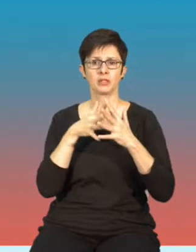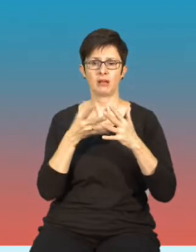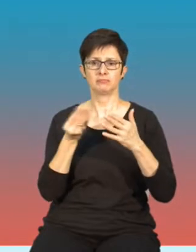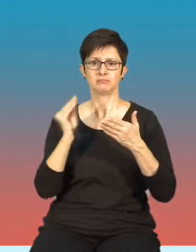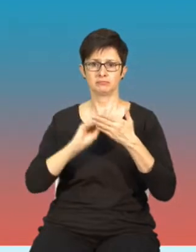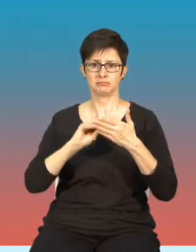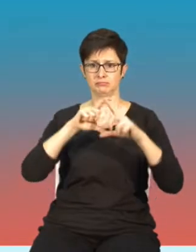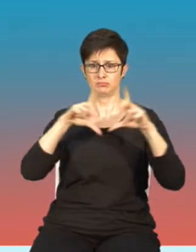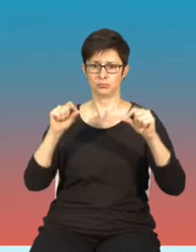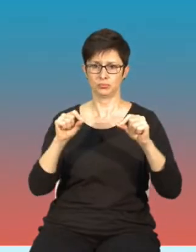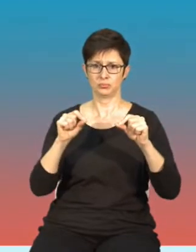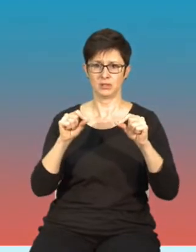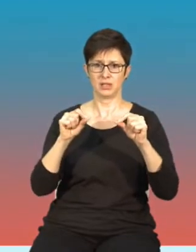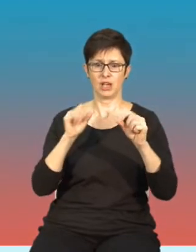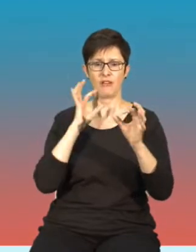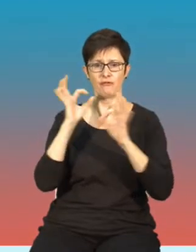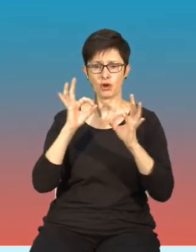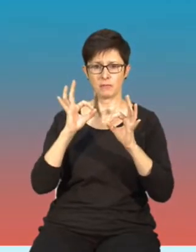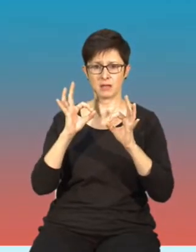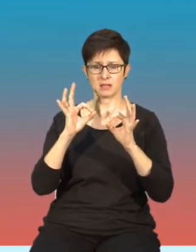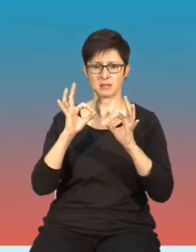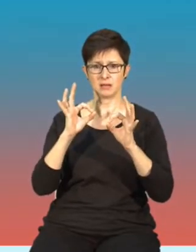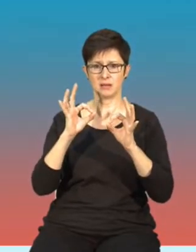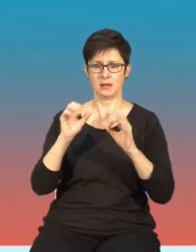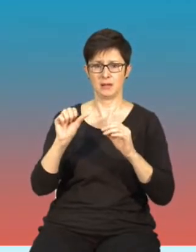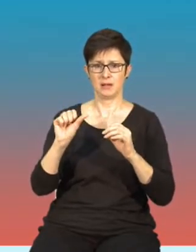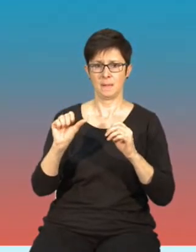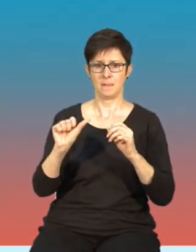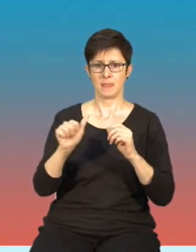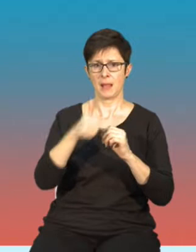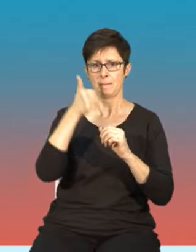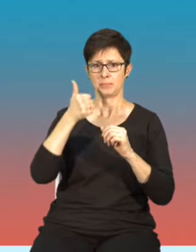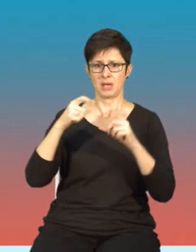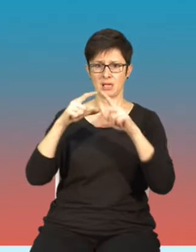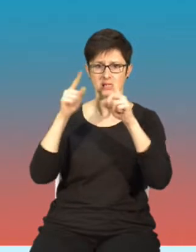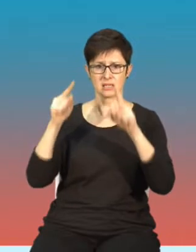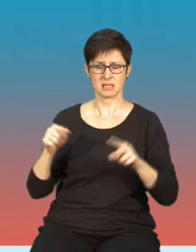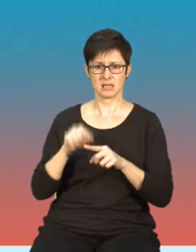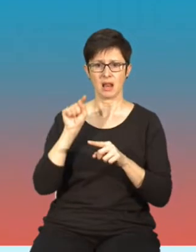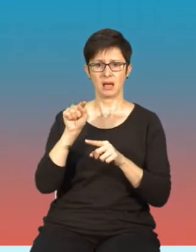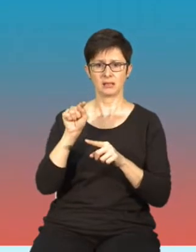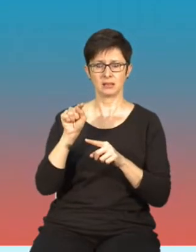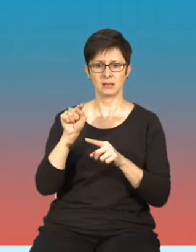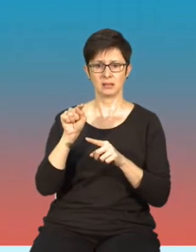komunikatem widocznym na pierwszym slajdzie, stay informed, który